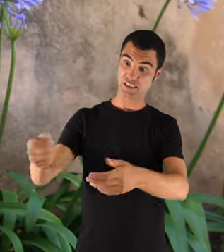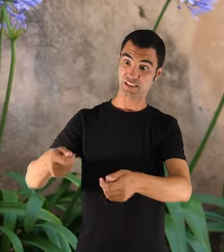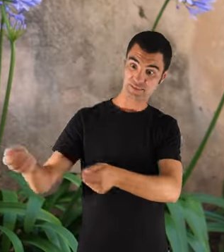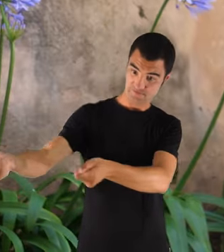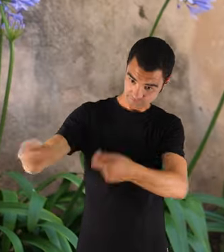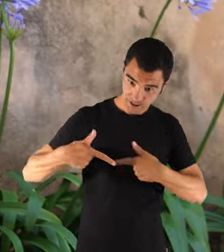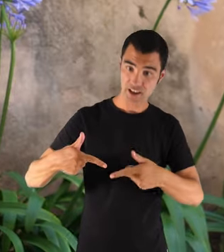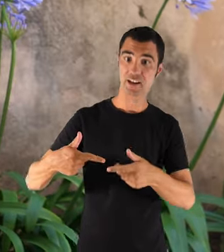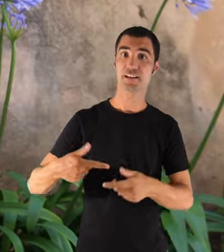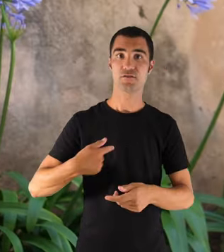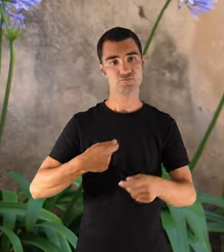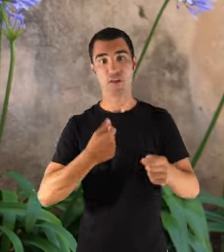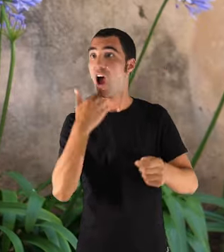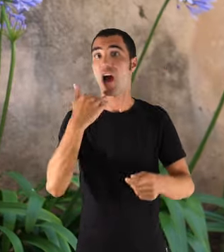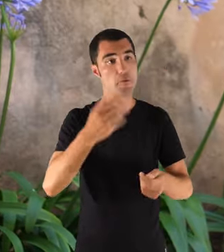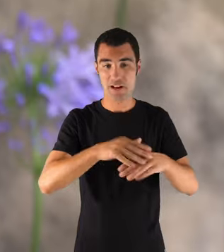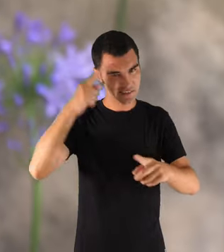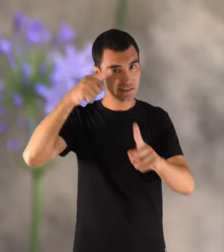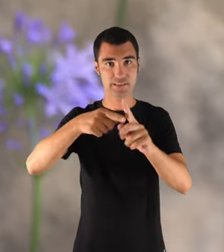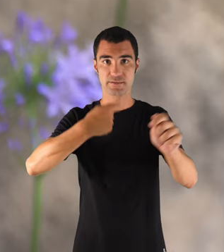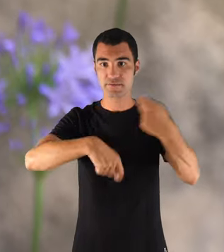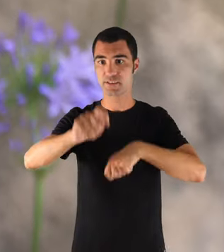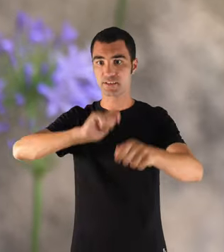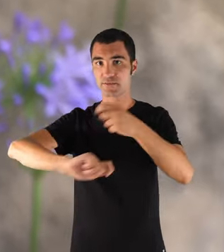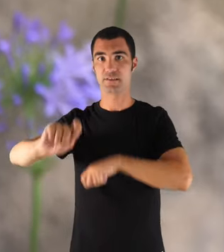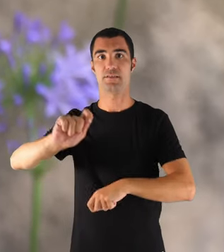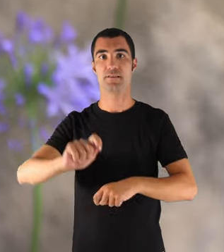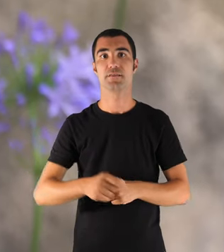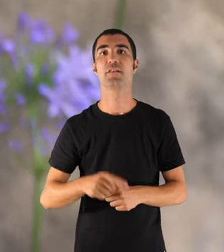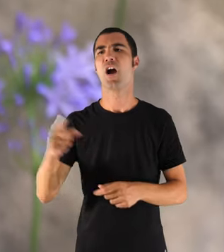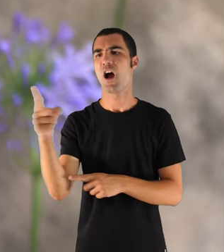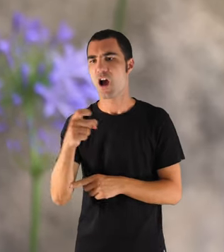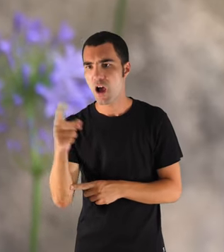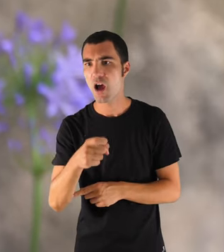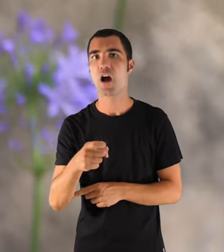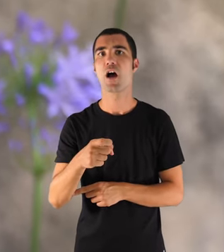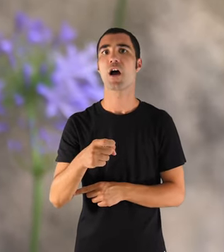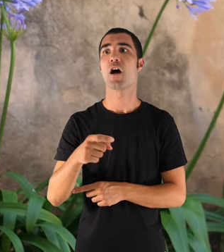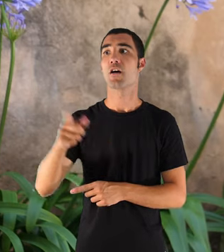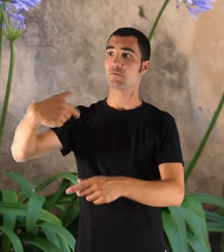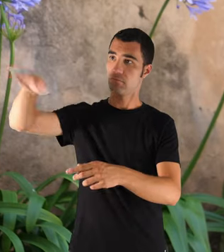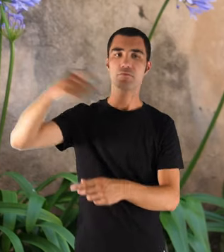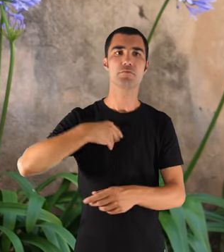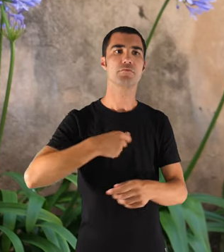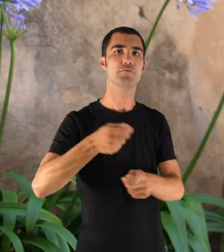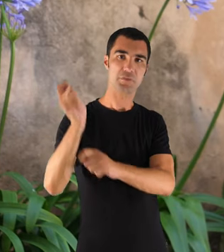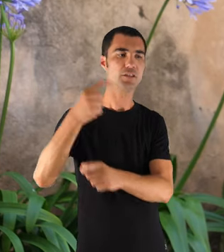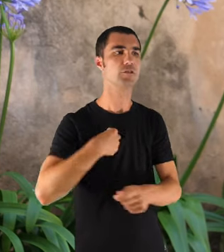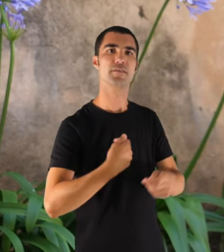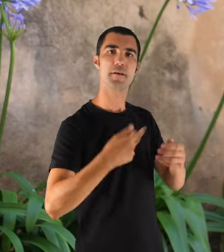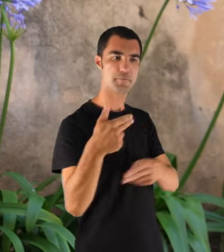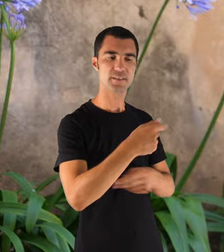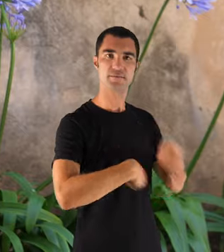el duia o qualque cosa per vendre'l du. Mentre en Jaume va pescar, li vaig vendre el peix. Em donava un tant,